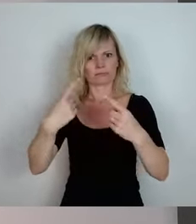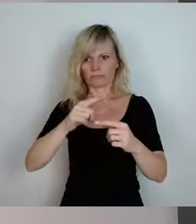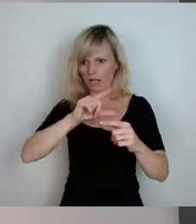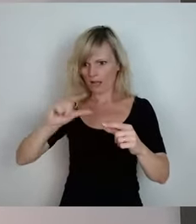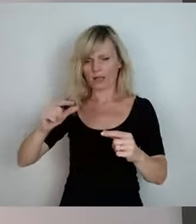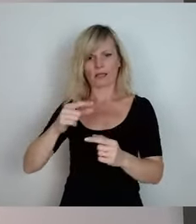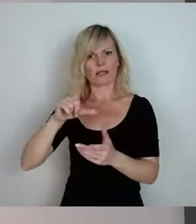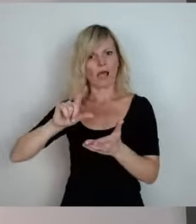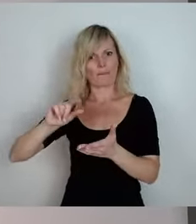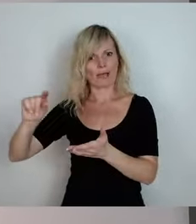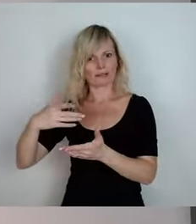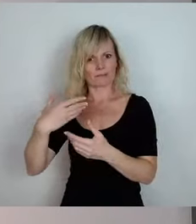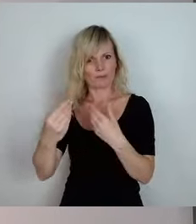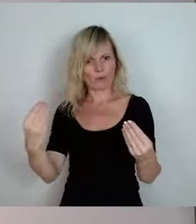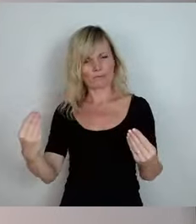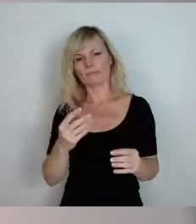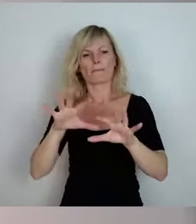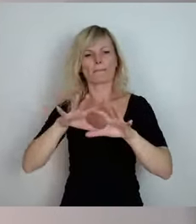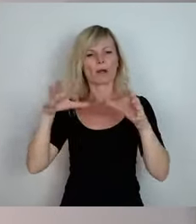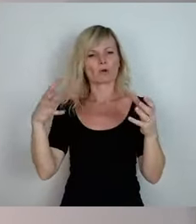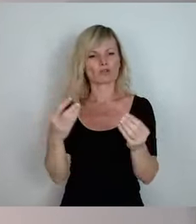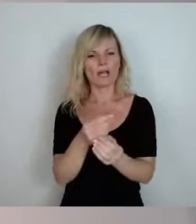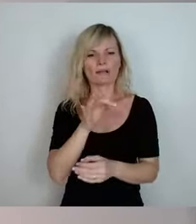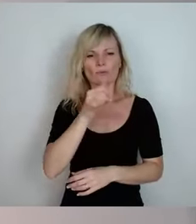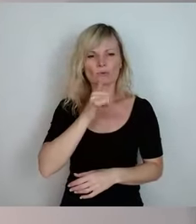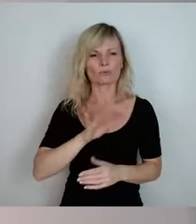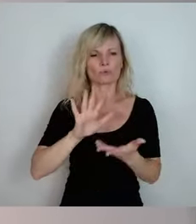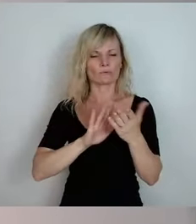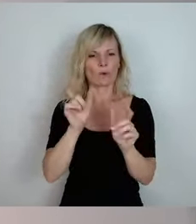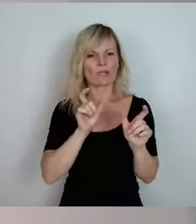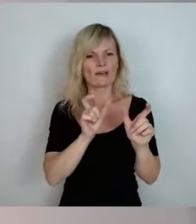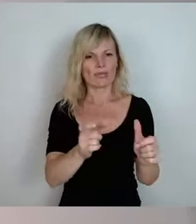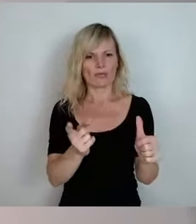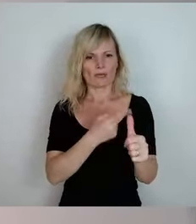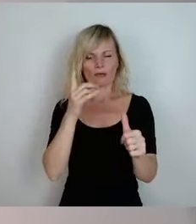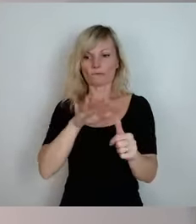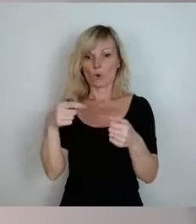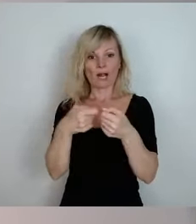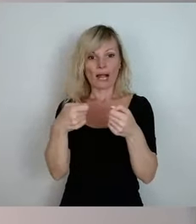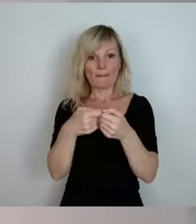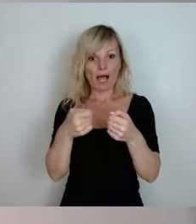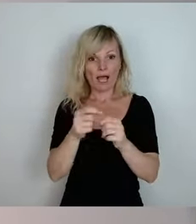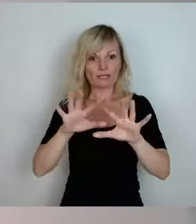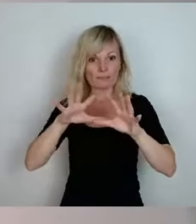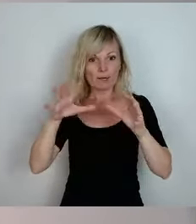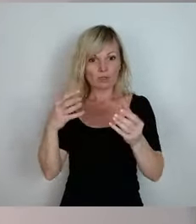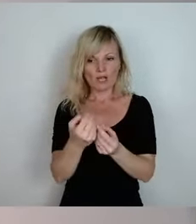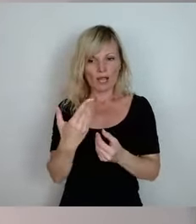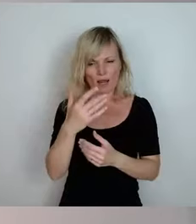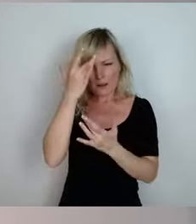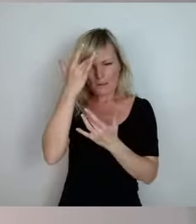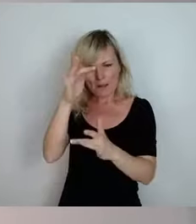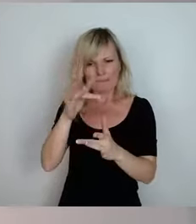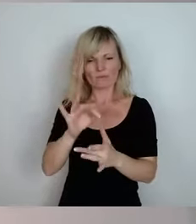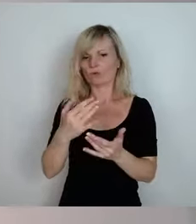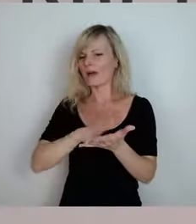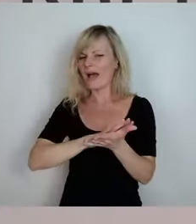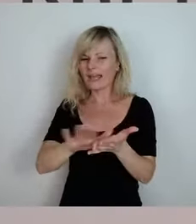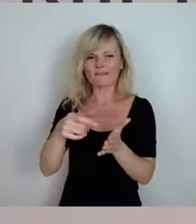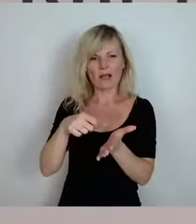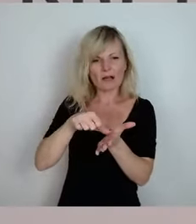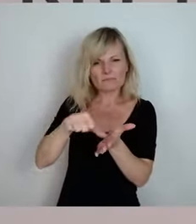haben eine gewisse Pauschale gemacht für Jugendfeuerwehr und auch für die Kameraden so, um einfache Dinge zu beschäftigen. Wir bauen